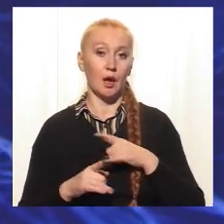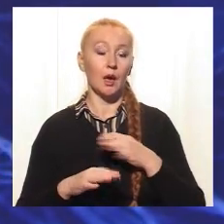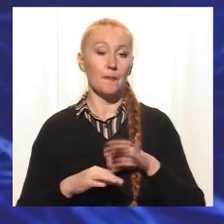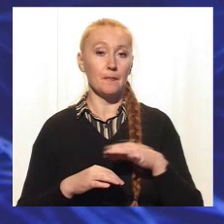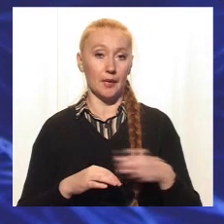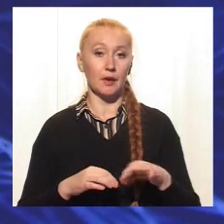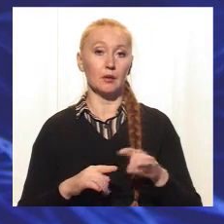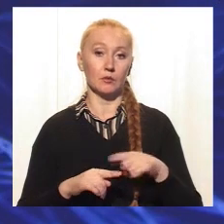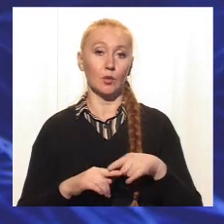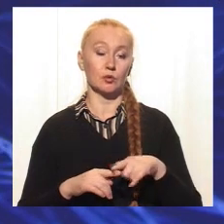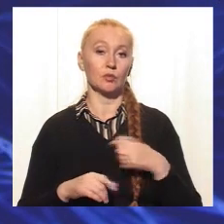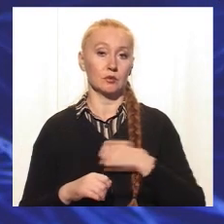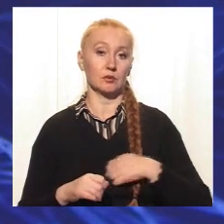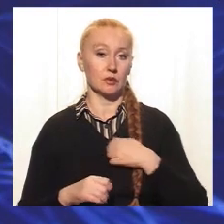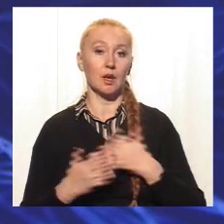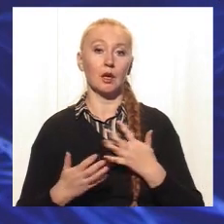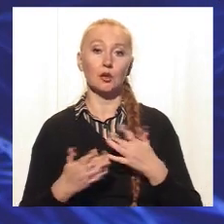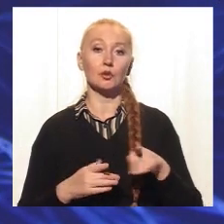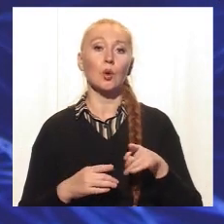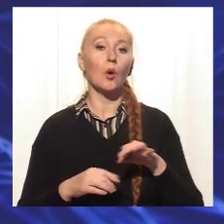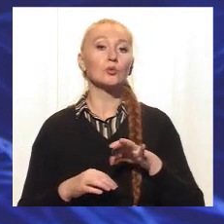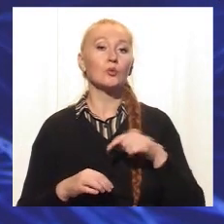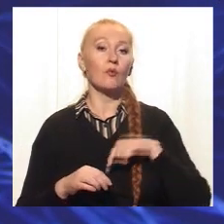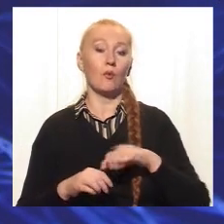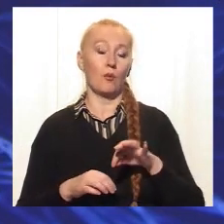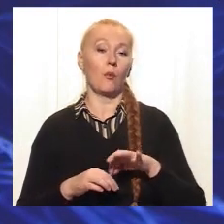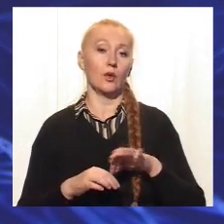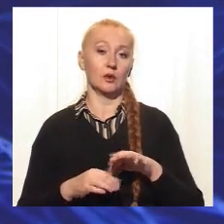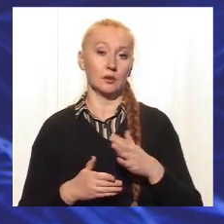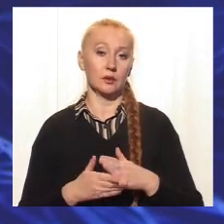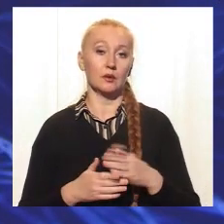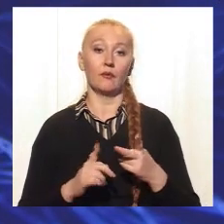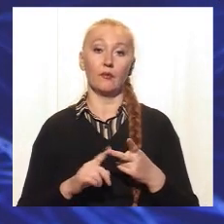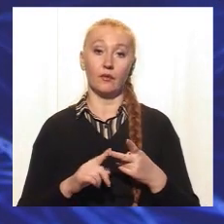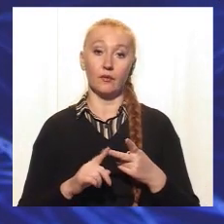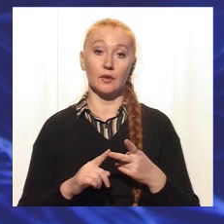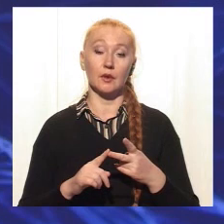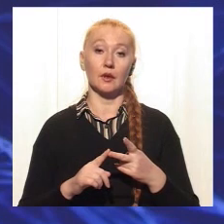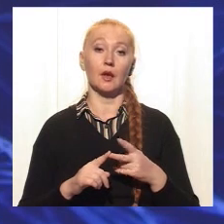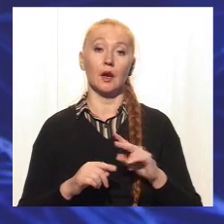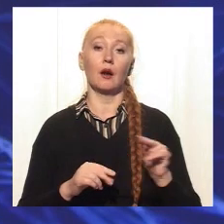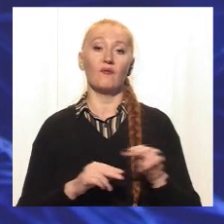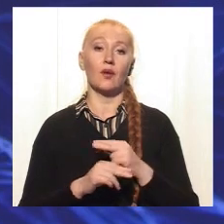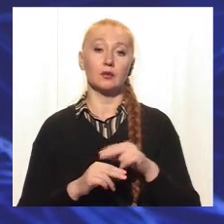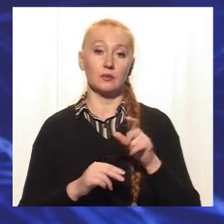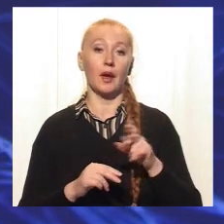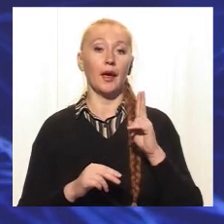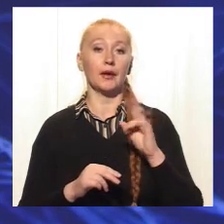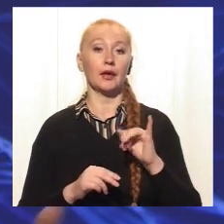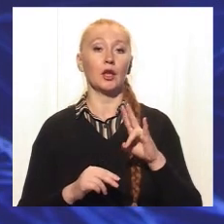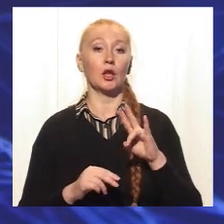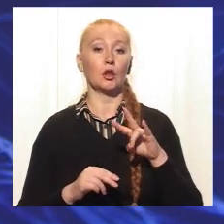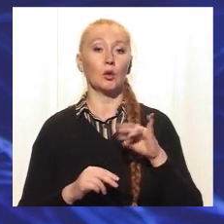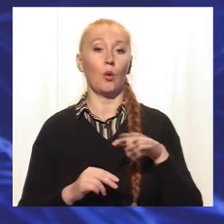біль може привести до агресії, якщо собака щось болить. По-друге, звісно, кінолог. Без кінолога, якщо